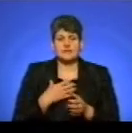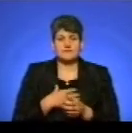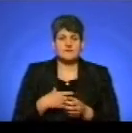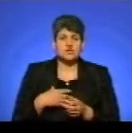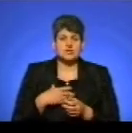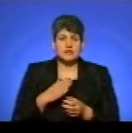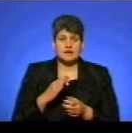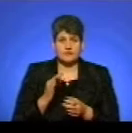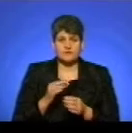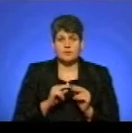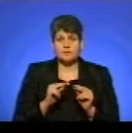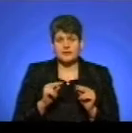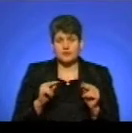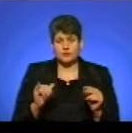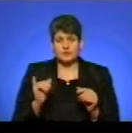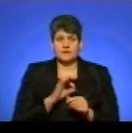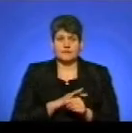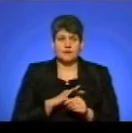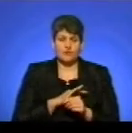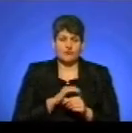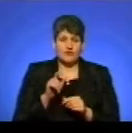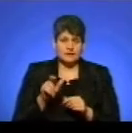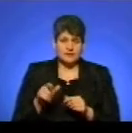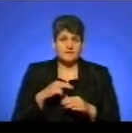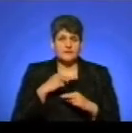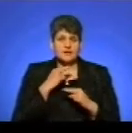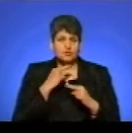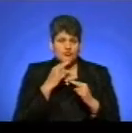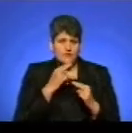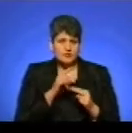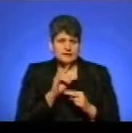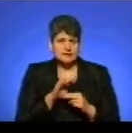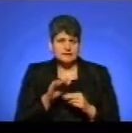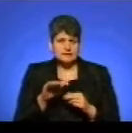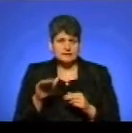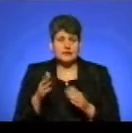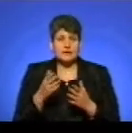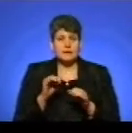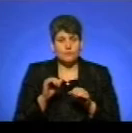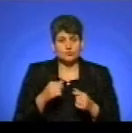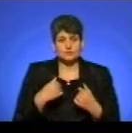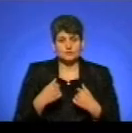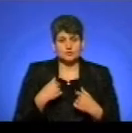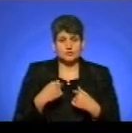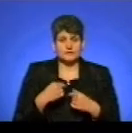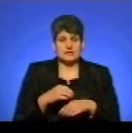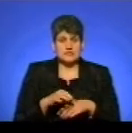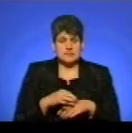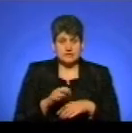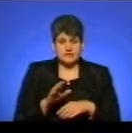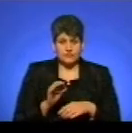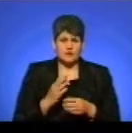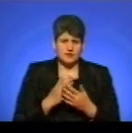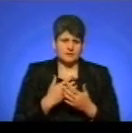і педагогам, чи вихователям звертати увагу на діток, які можуть страждати від насильство, тому що є певні